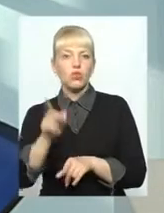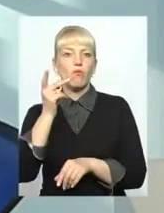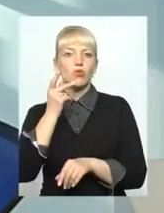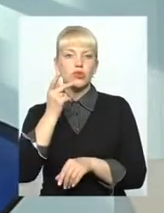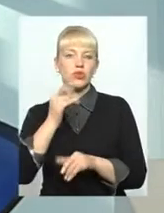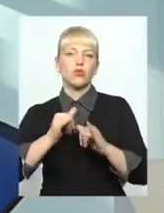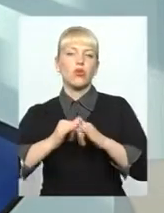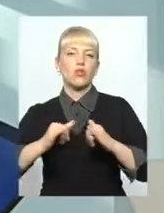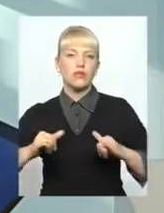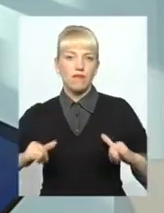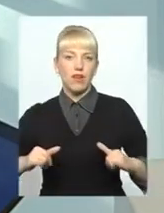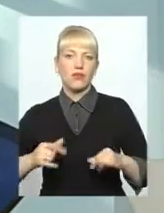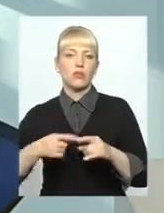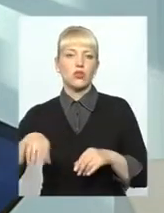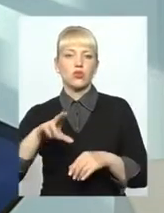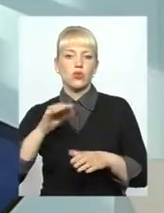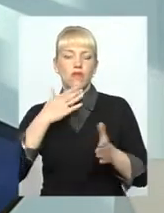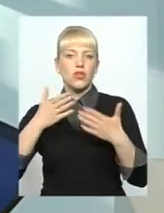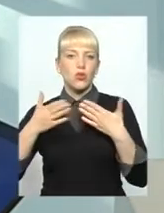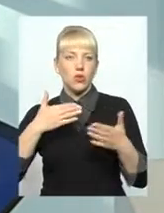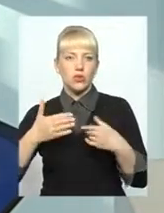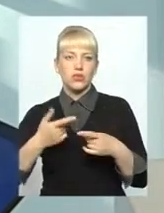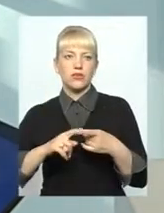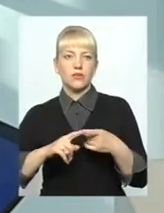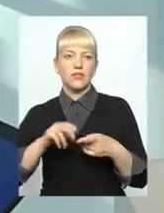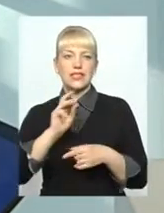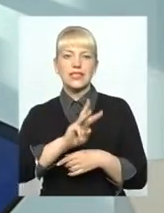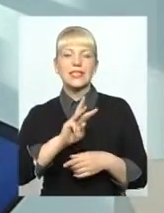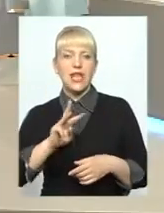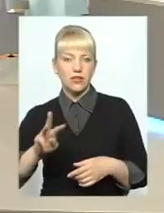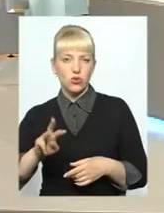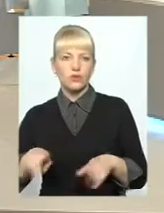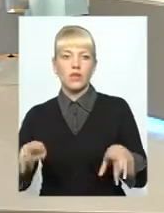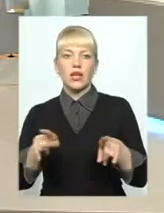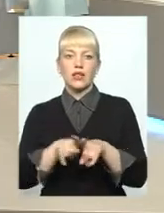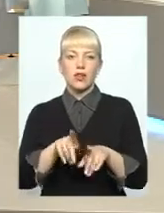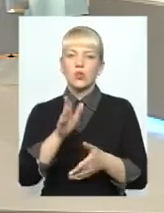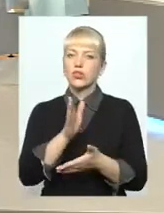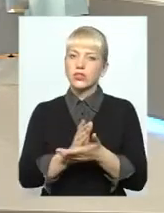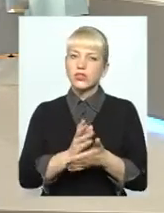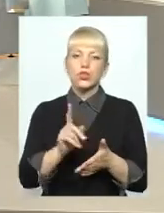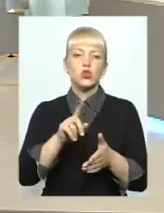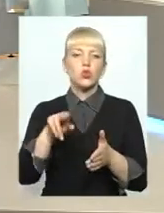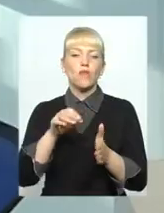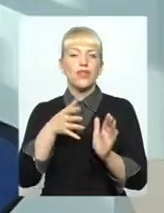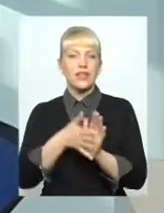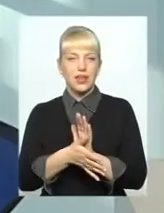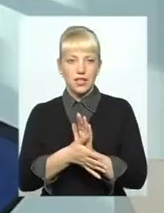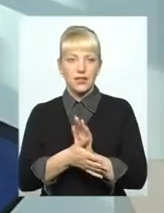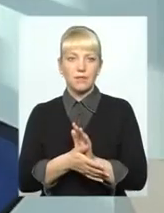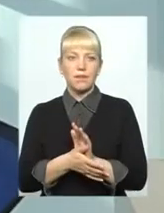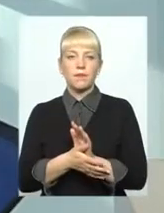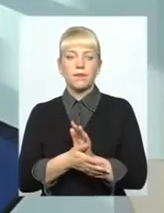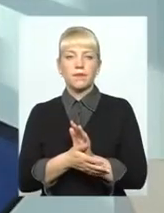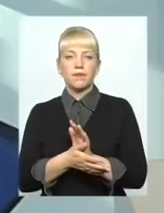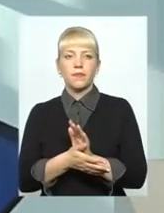розвиваємося щодо відносно сайту. Також є ці ще витрати. До того ж, там,